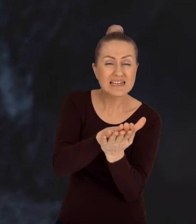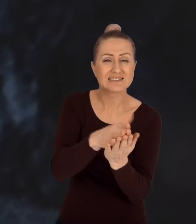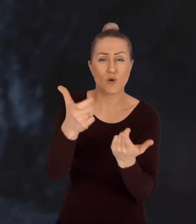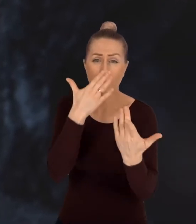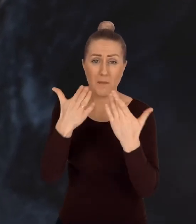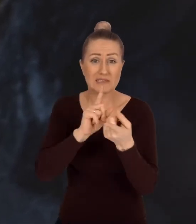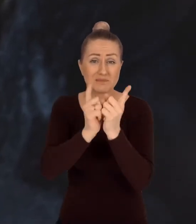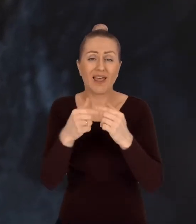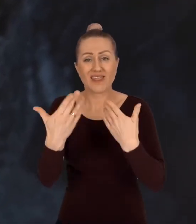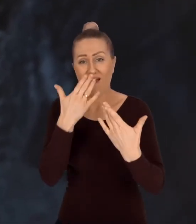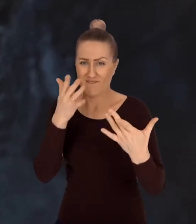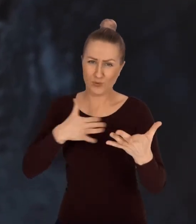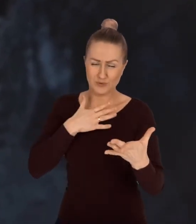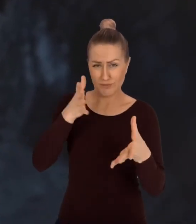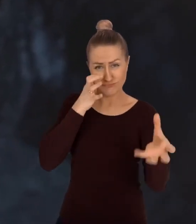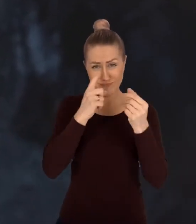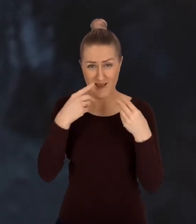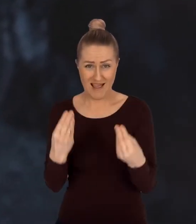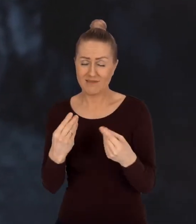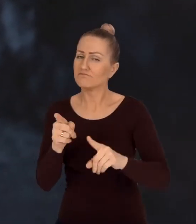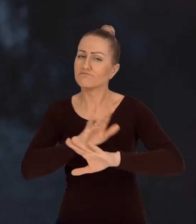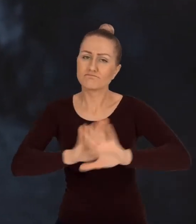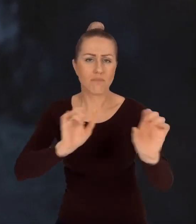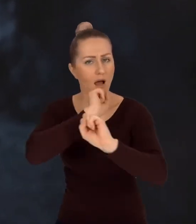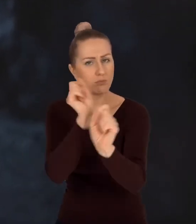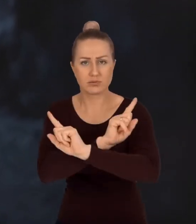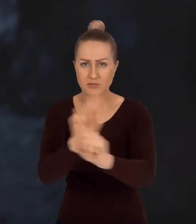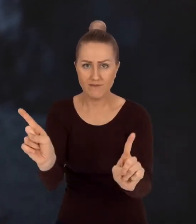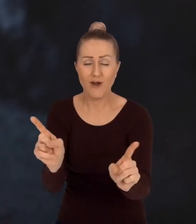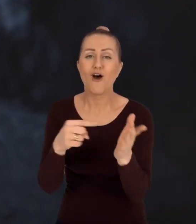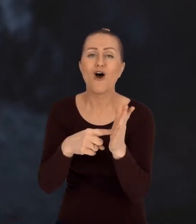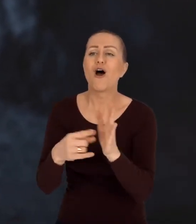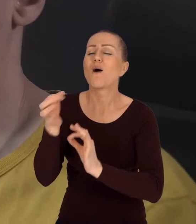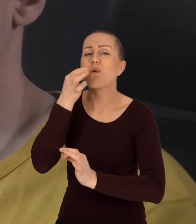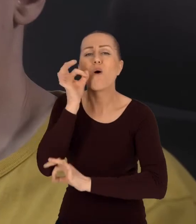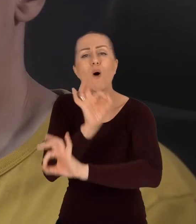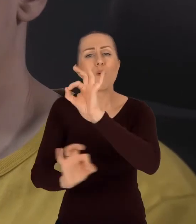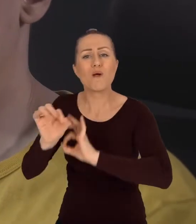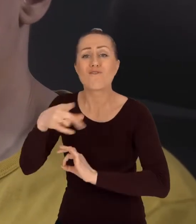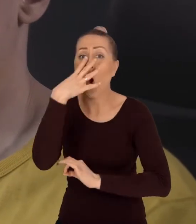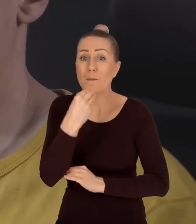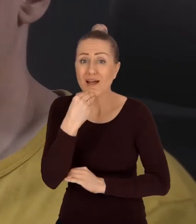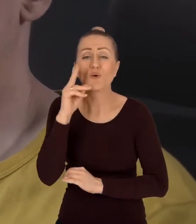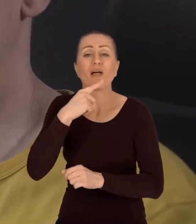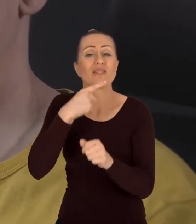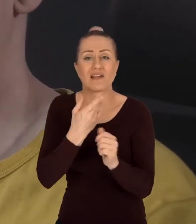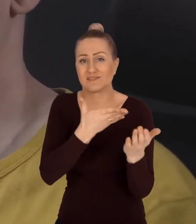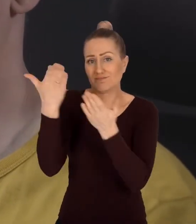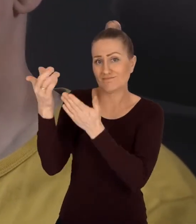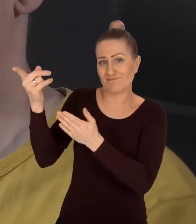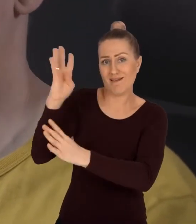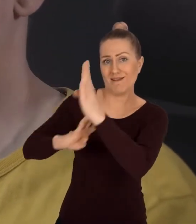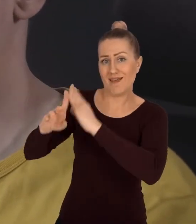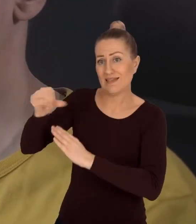zmierzające do poprawy atrakcyjności wizualnej obrazu są niedopuszczalne. O korekcie obrazu cyfrowego decyduje na